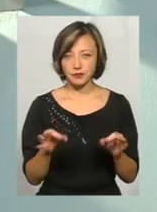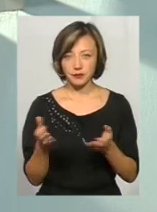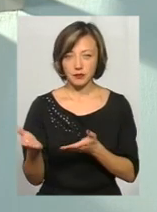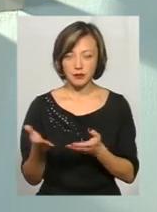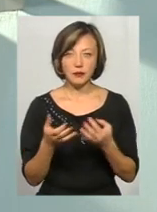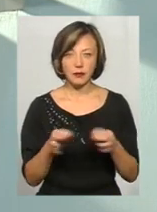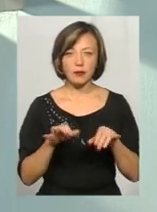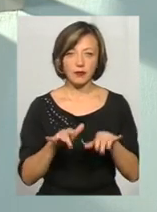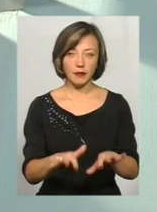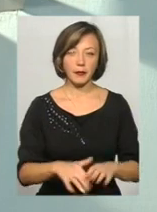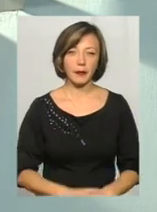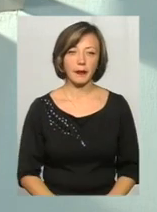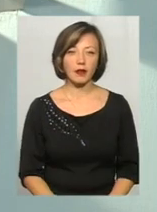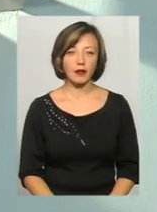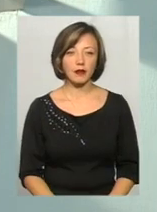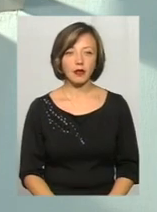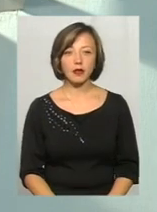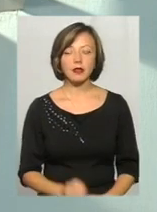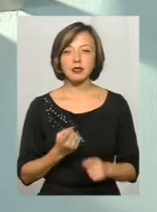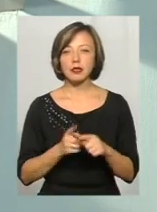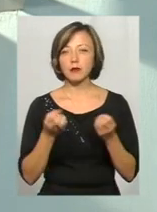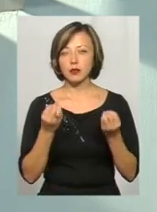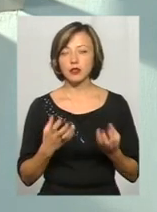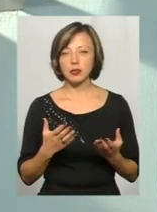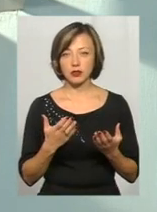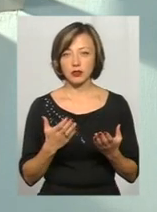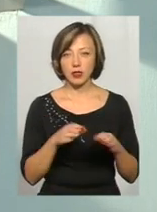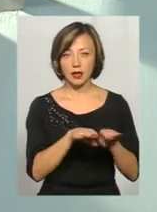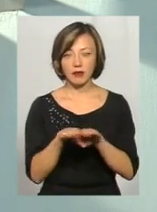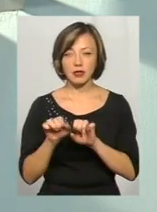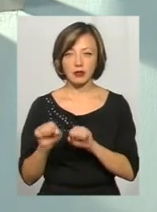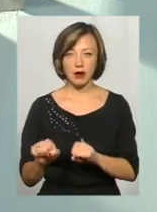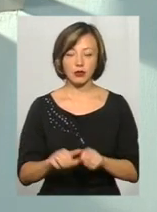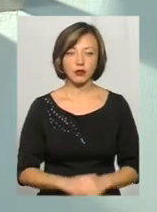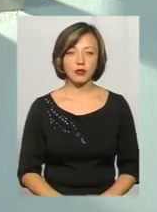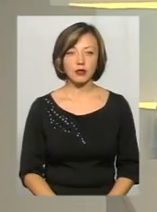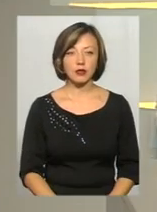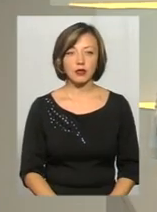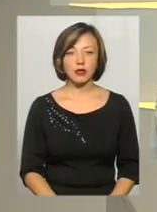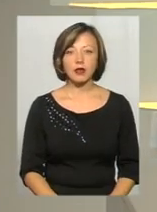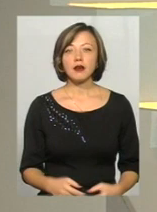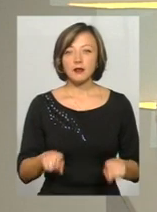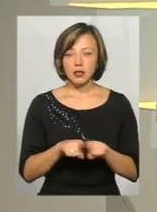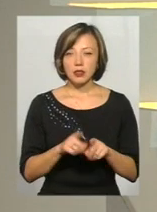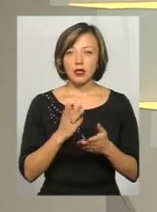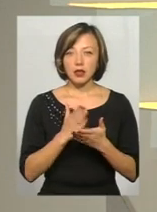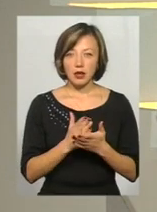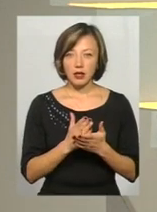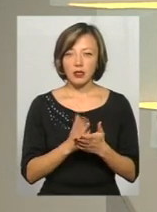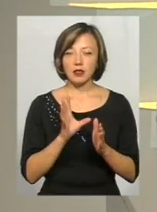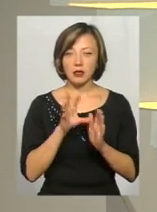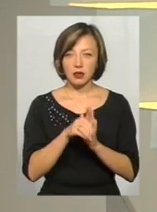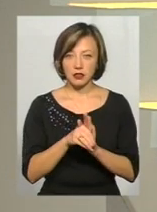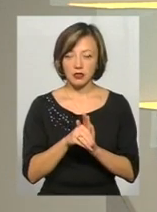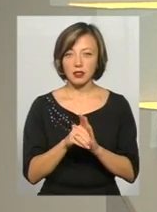платіжно здійснюється. Це такий найпростіший, найпростіший рівень. То все ж таки якісь ризики є закладені, на